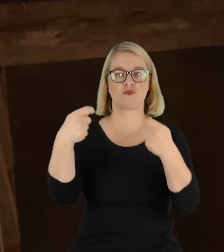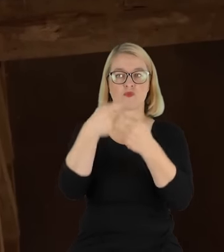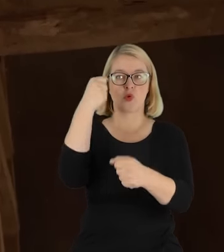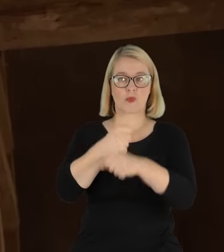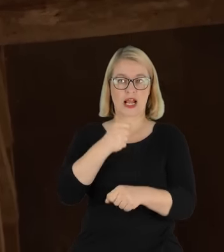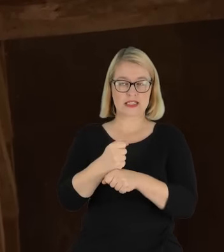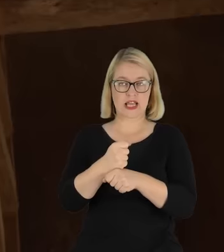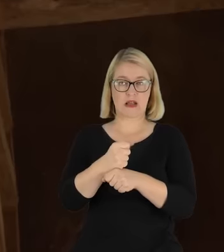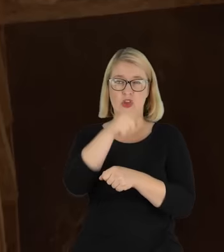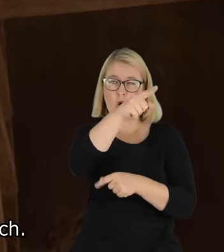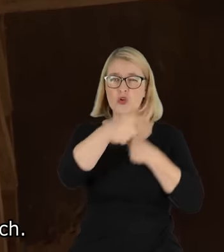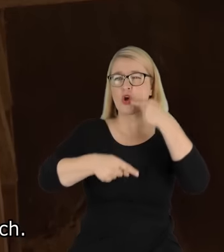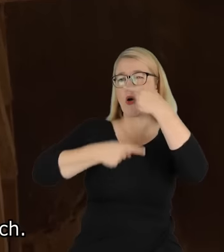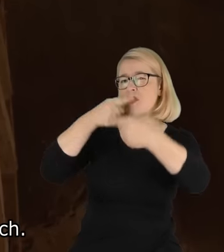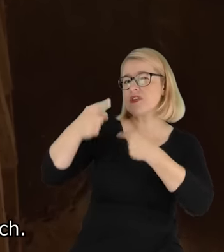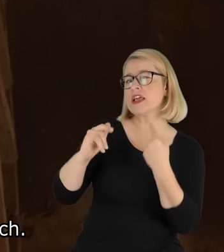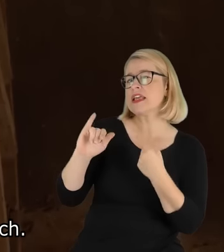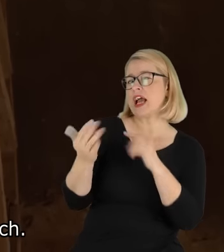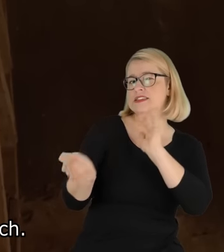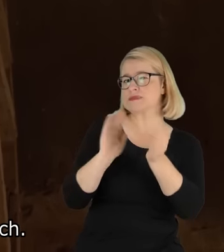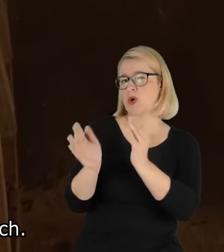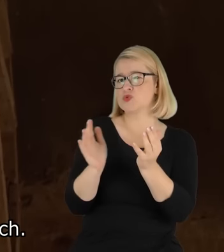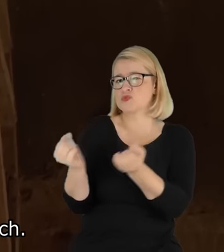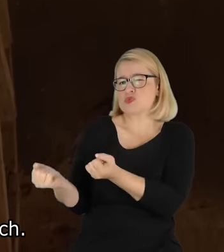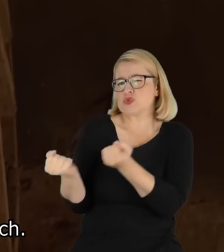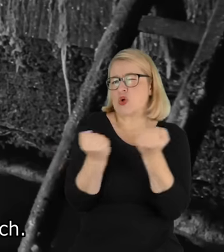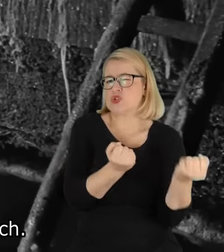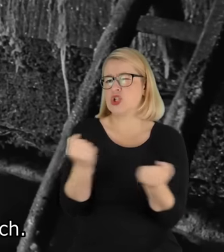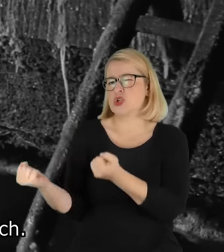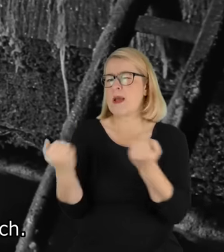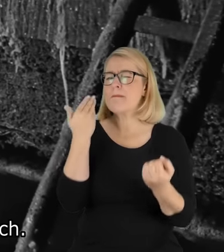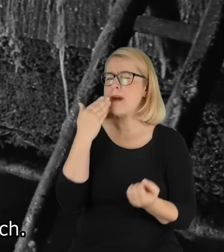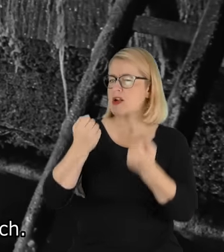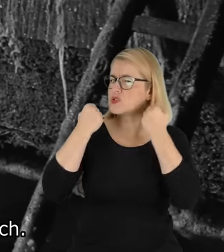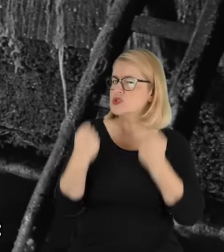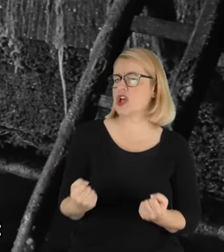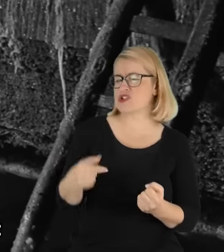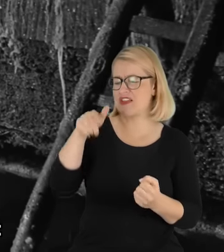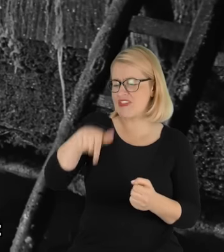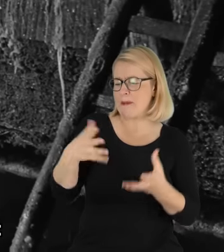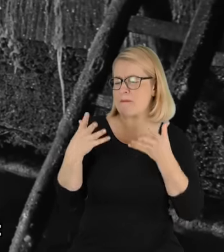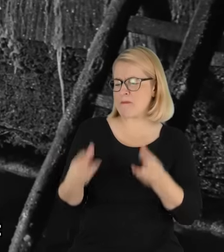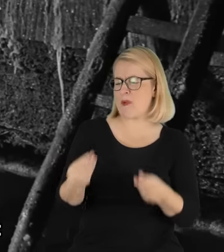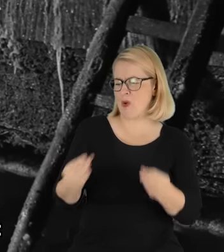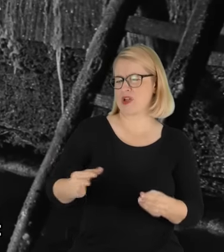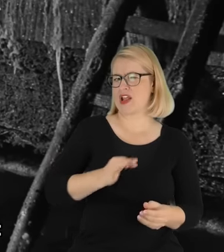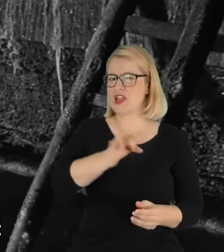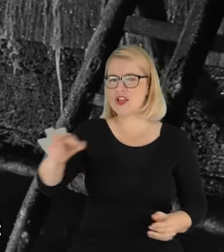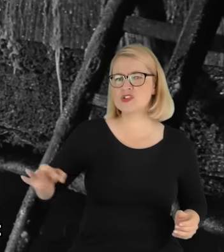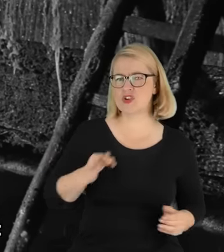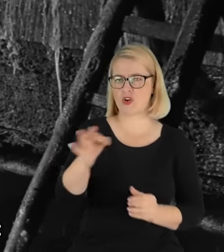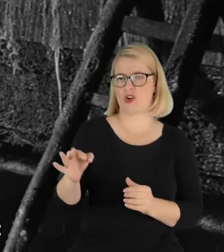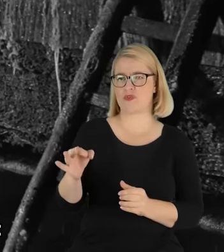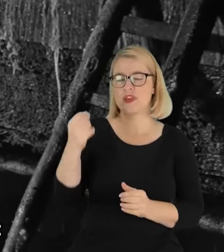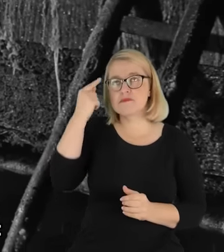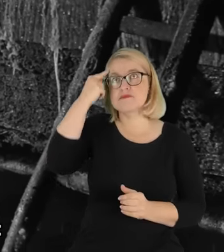sposób oni wynosili te płachty. To były bardzo ciężkie, bo to znajdowano w mokradłach jeziora. I pamiętam, jak on mówił, jak on